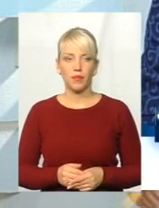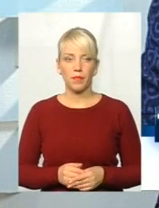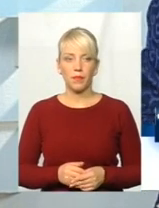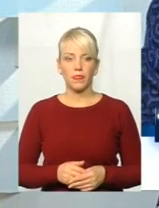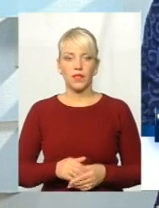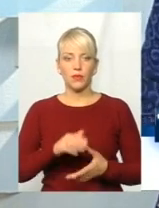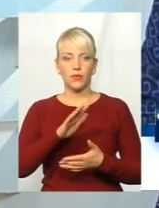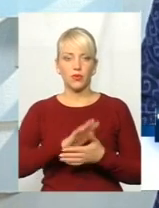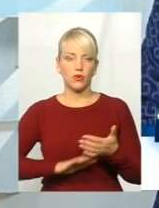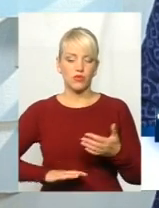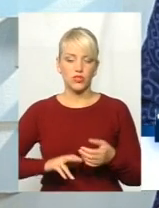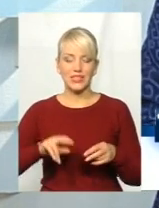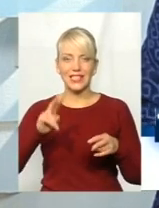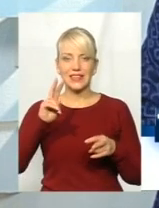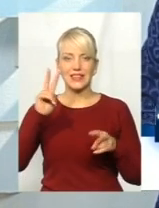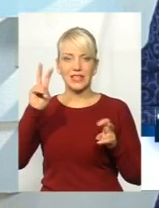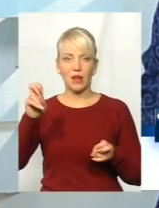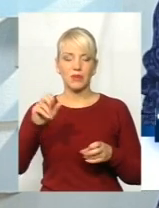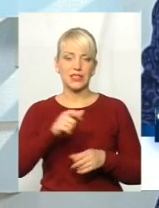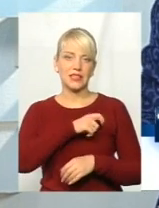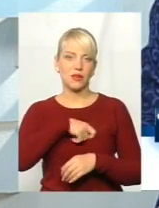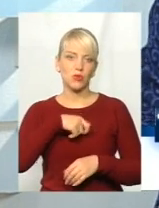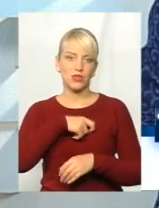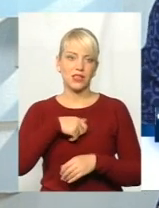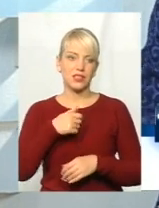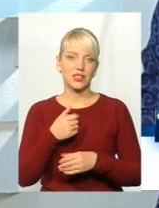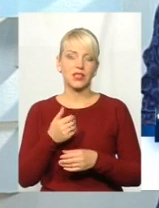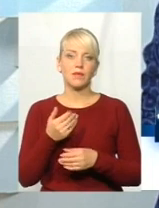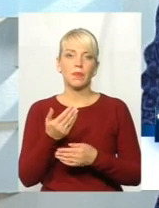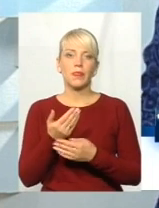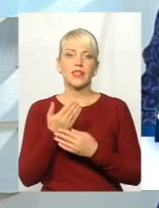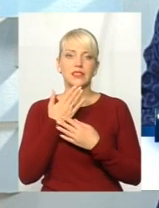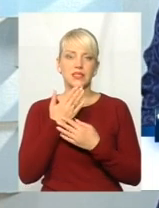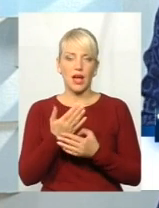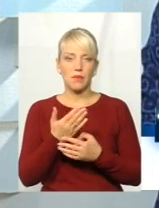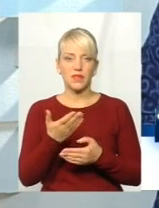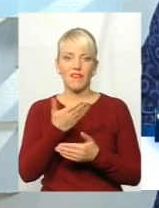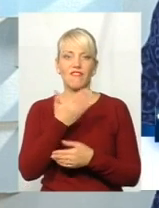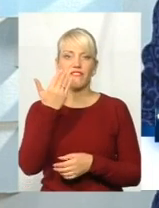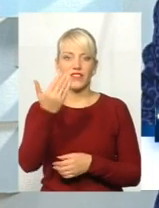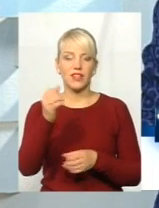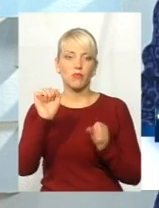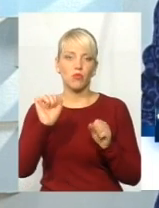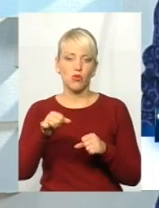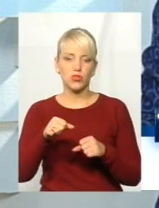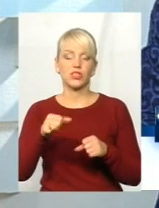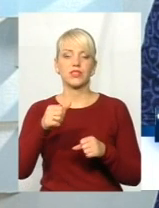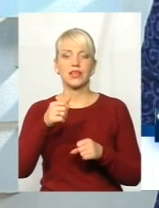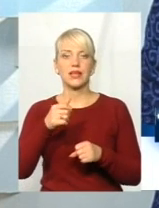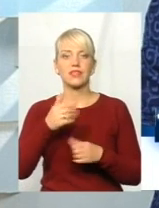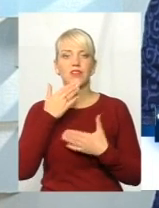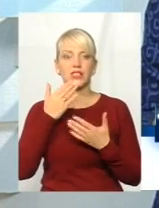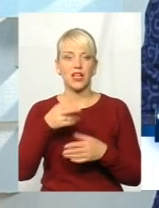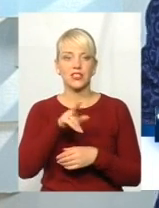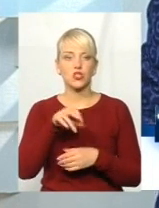депутатських запитів. Нагадую глядачам, ви можете звертатися до нас за телефоном, який бачите на наших